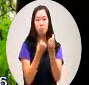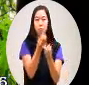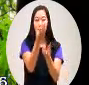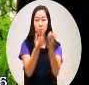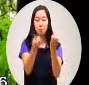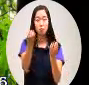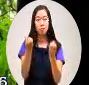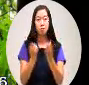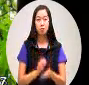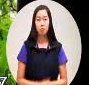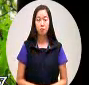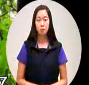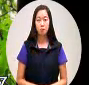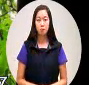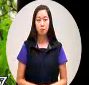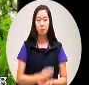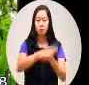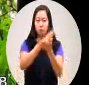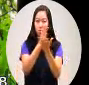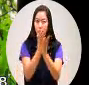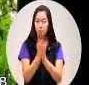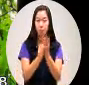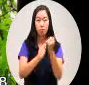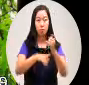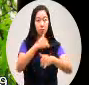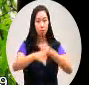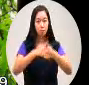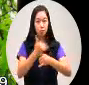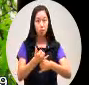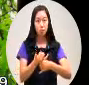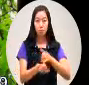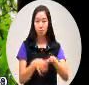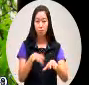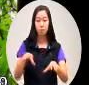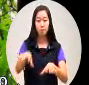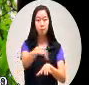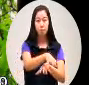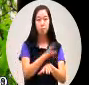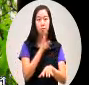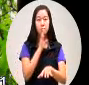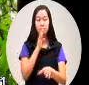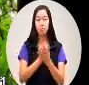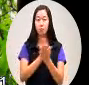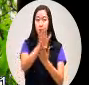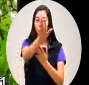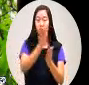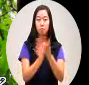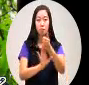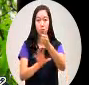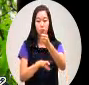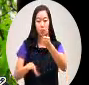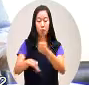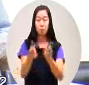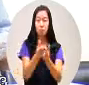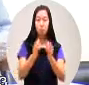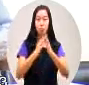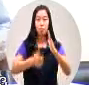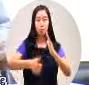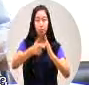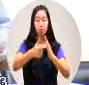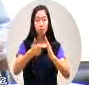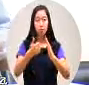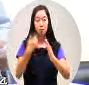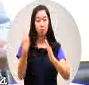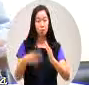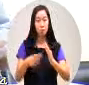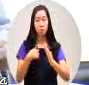那么呢多样性的生物在这个地方将来各局处包括市长我们